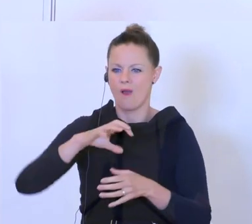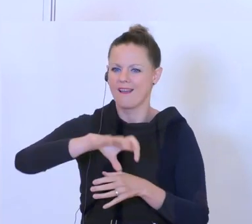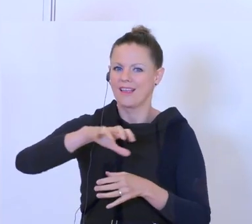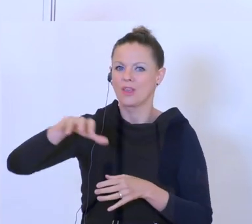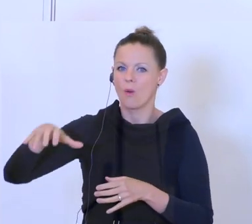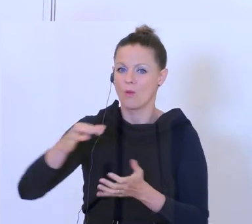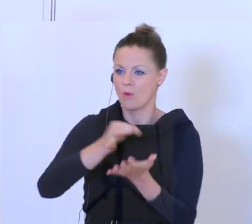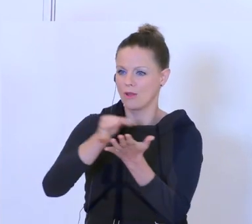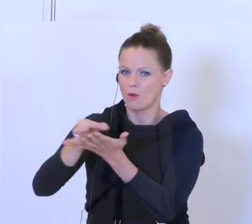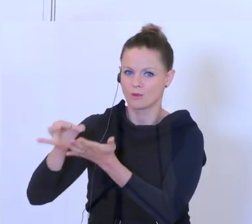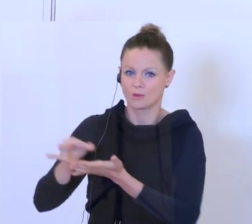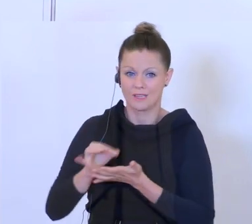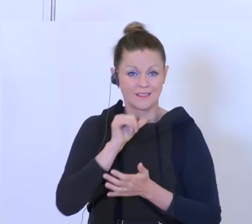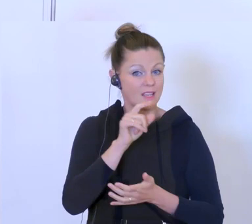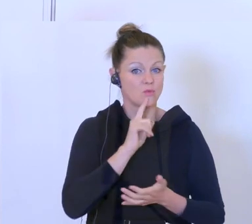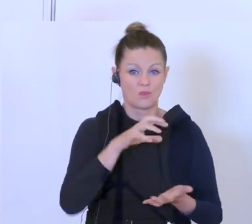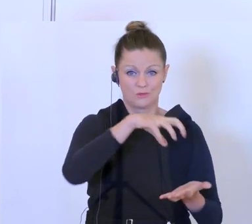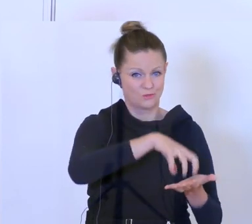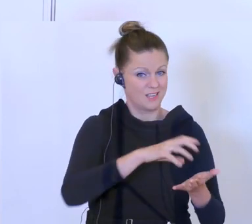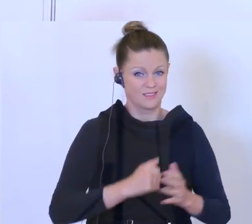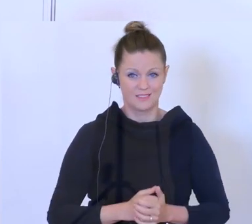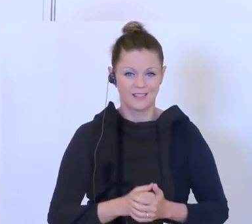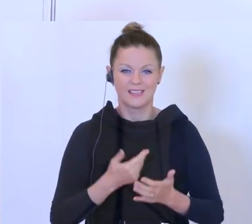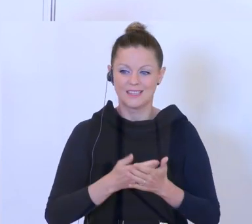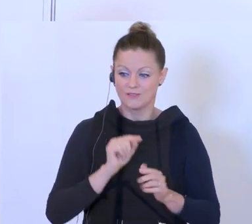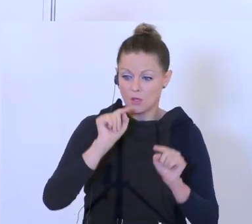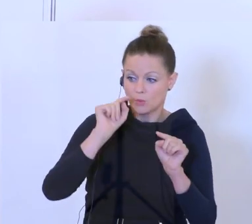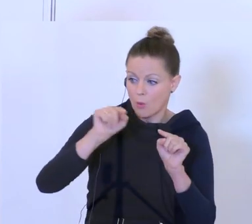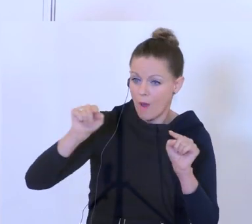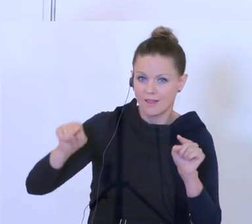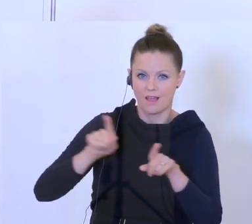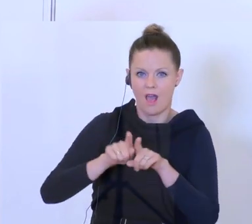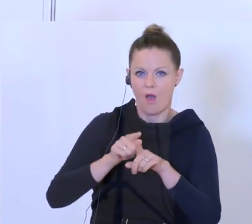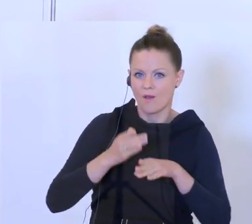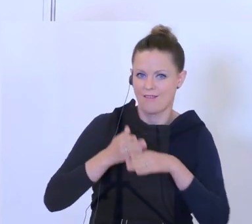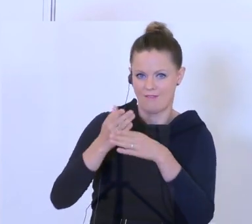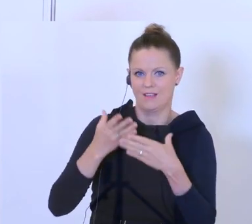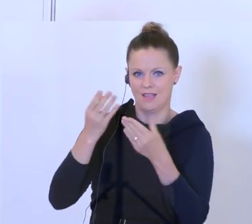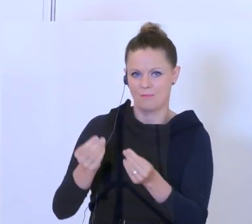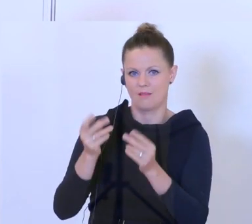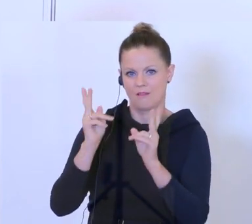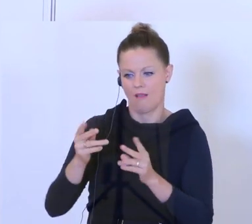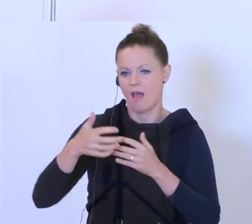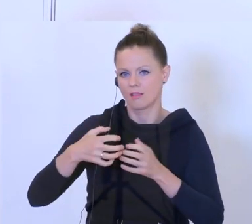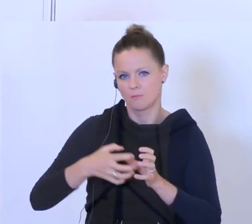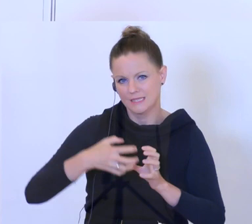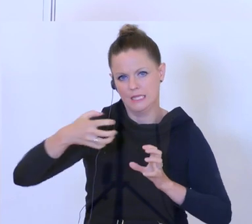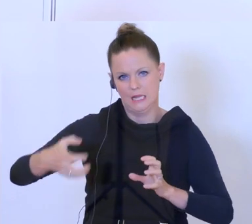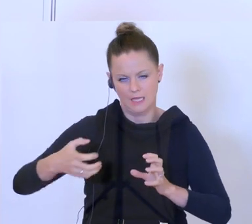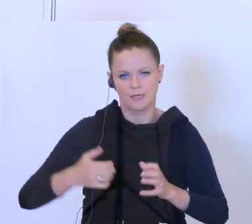nicht nur in den Städten. So gesehen geht es also auch um Hilfe vor Ort, für einen längeren Zeitraum. Wir werden das